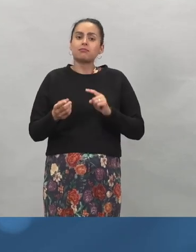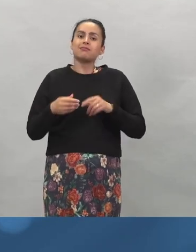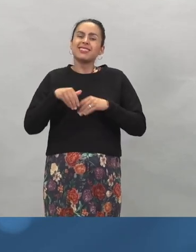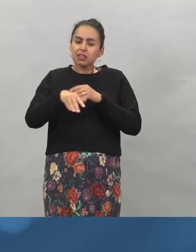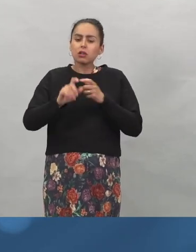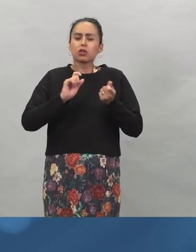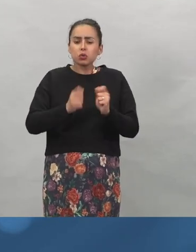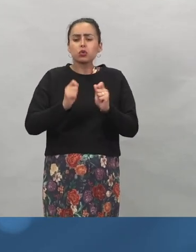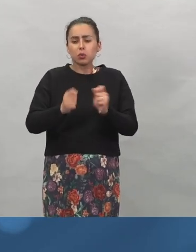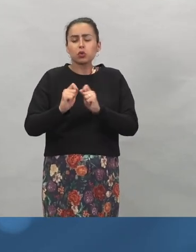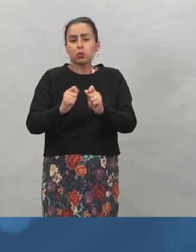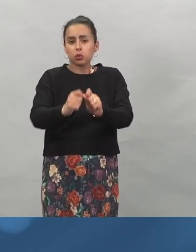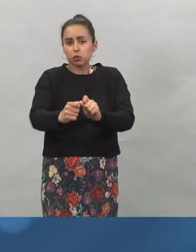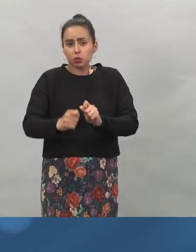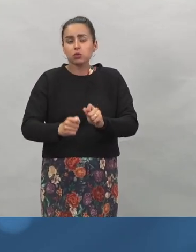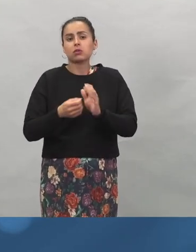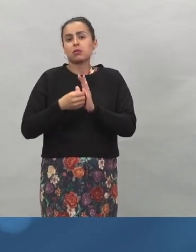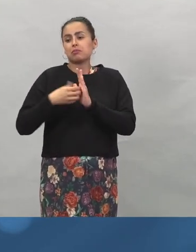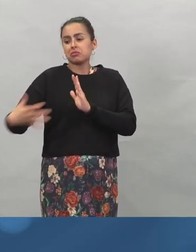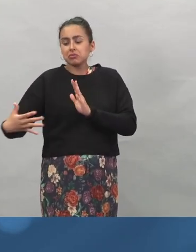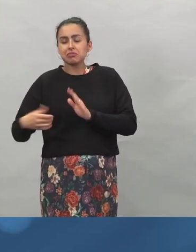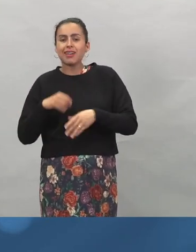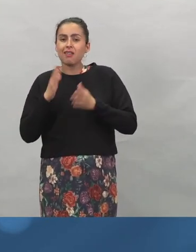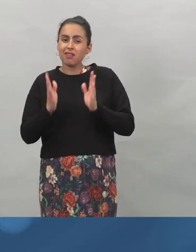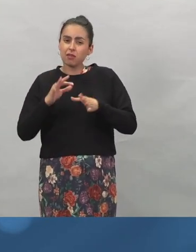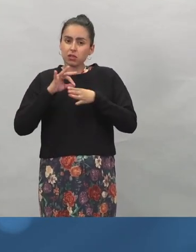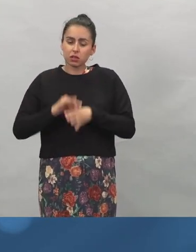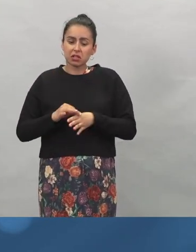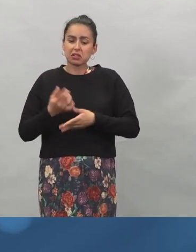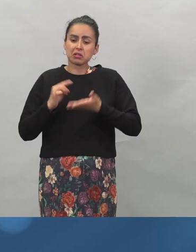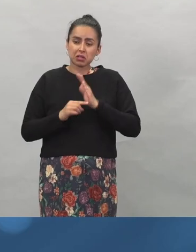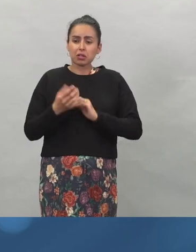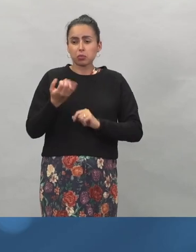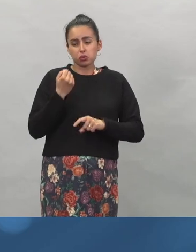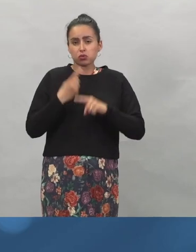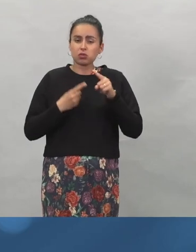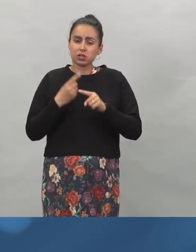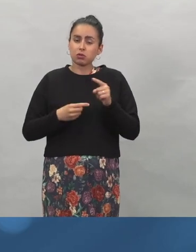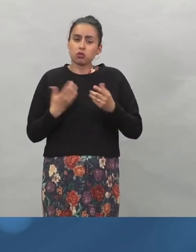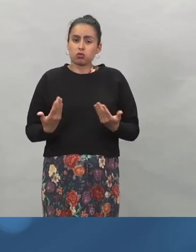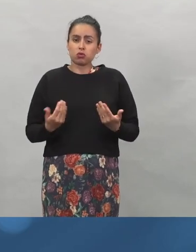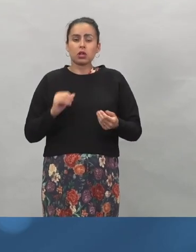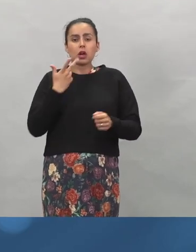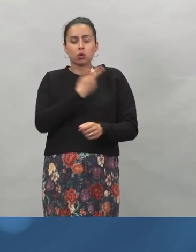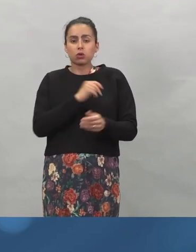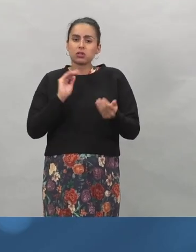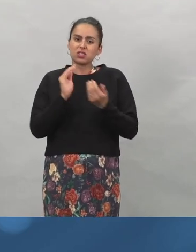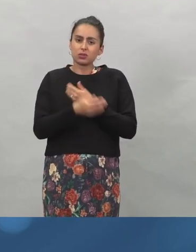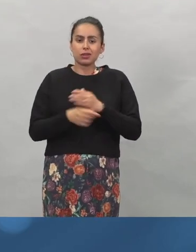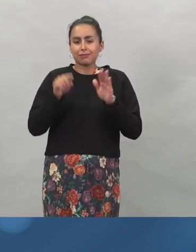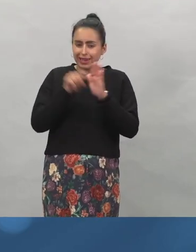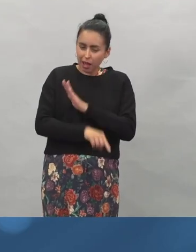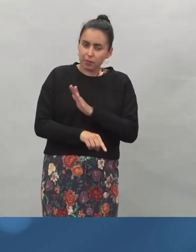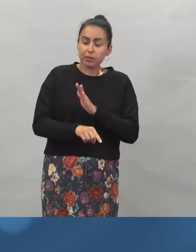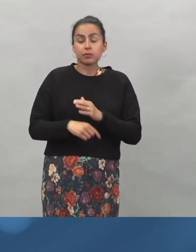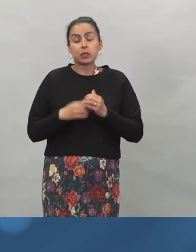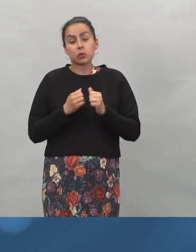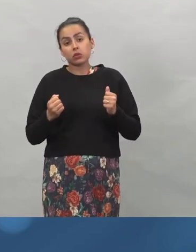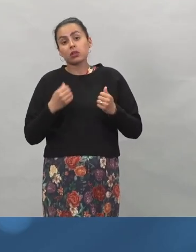vakavaa tautia ja pystyy murtamaan tätä nykyistä rokotesuojaa. Näihin me saadaan kysymyksiä tulevien kuukausien aikana.